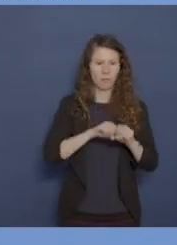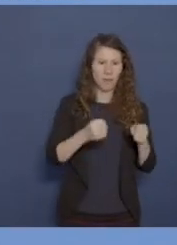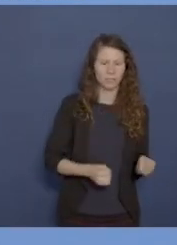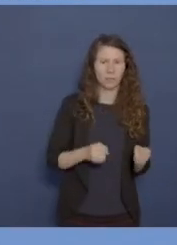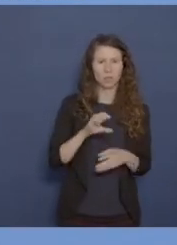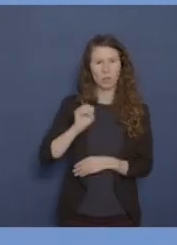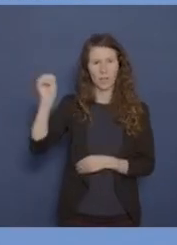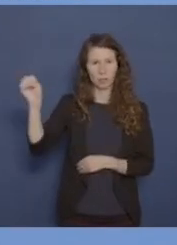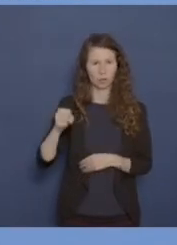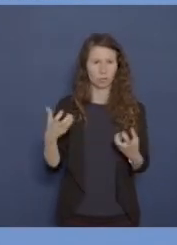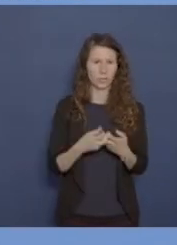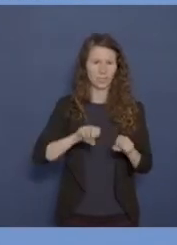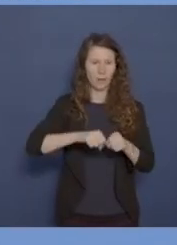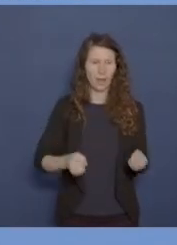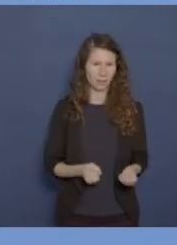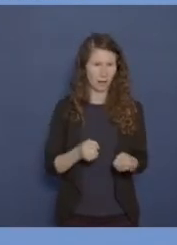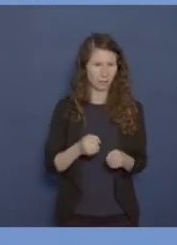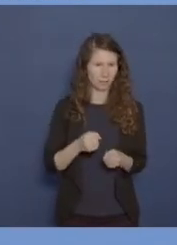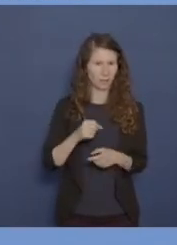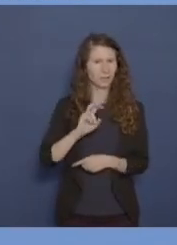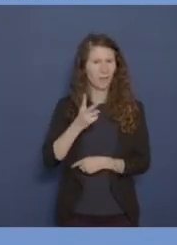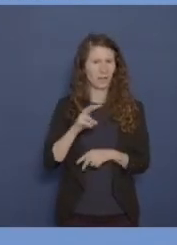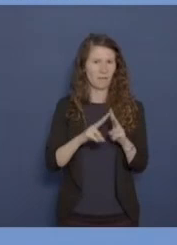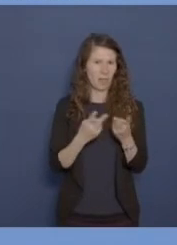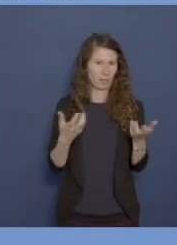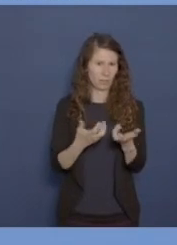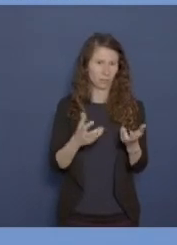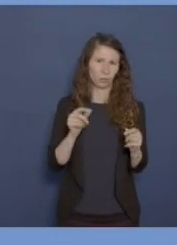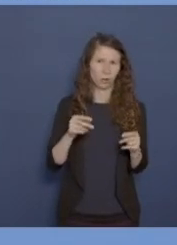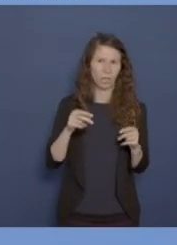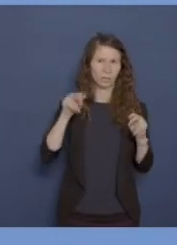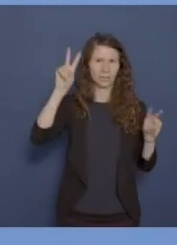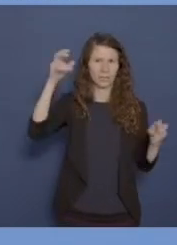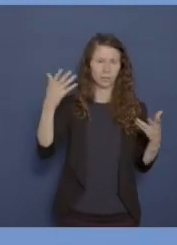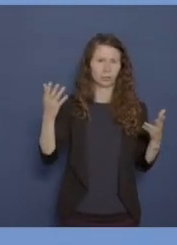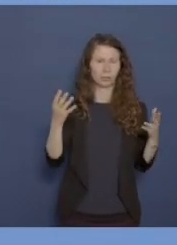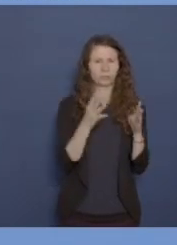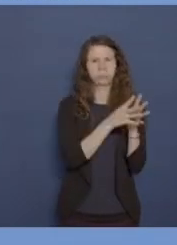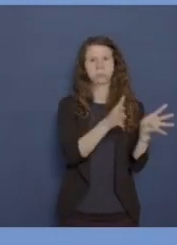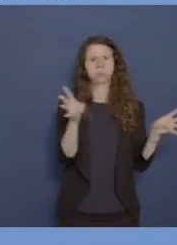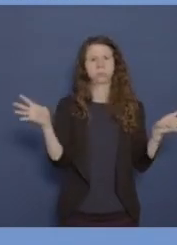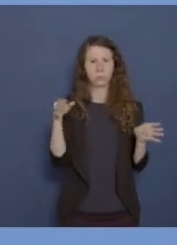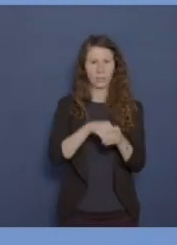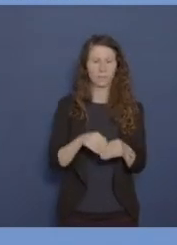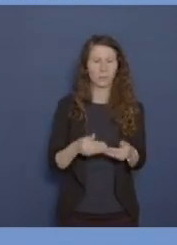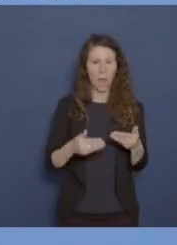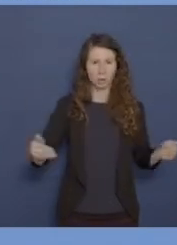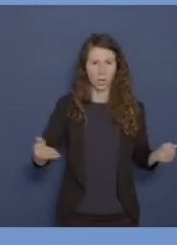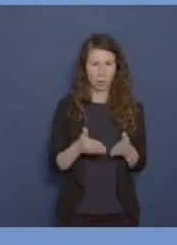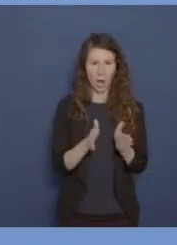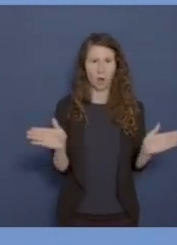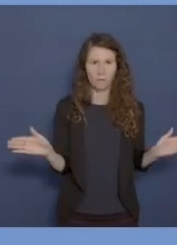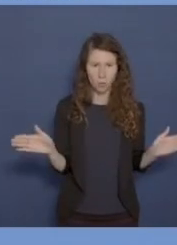Kriegsgefangene im Zweiten Weltkrieg. Also ein sehr breiter Titel. Und zu dieser Ausstellungseröffnung sind auch nach